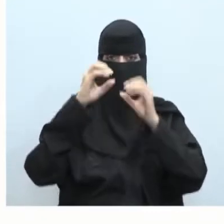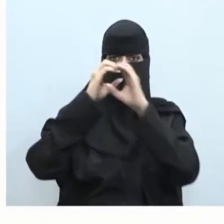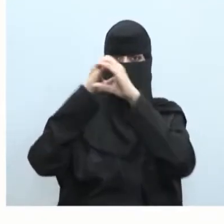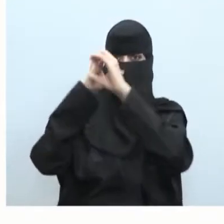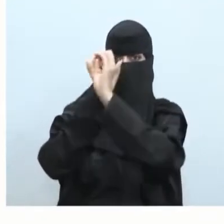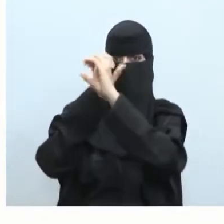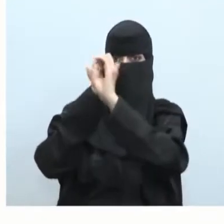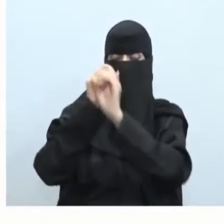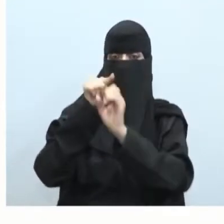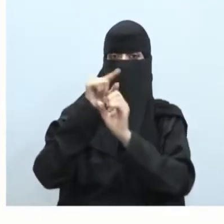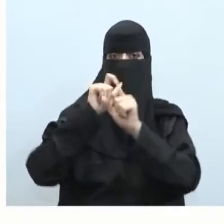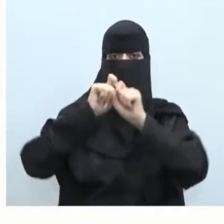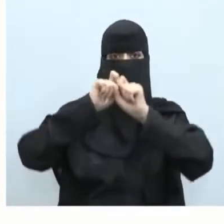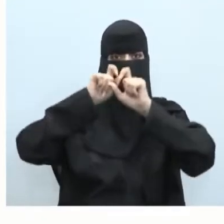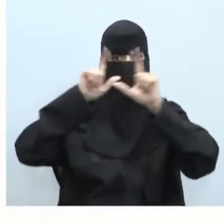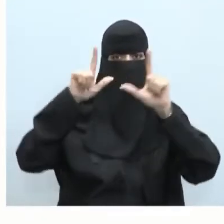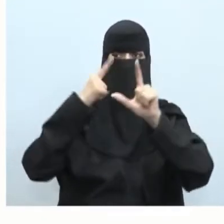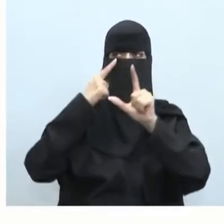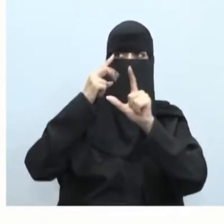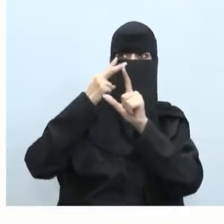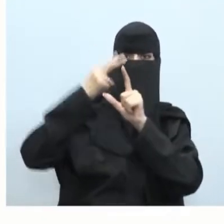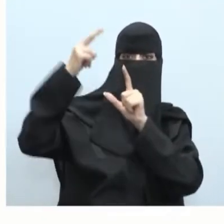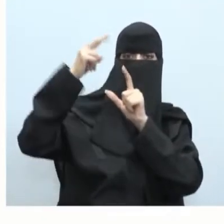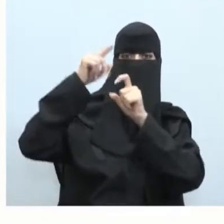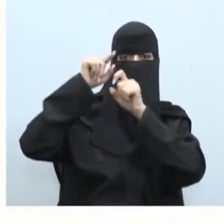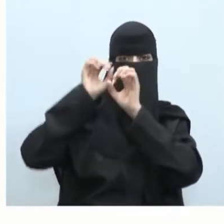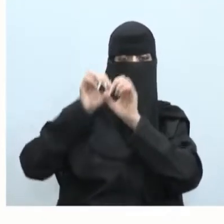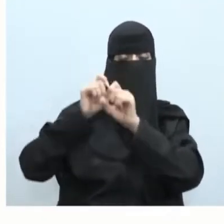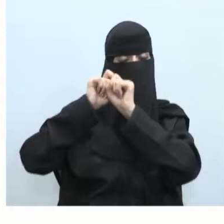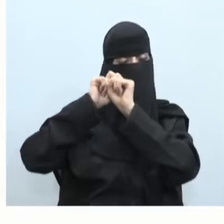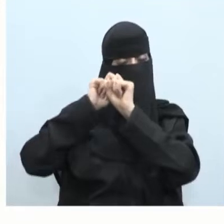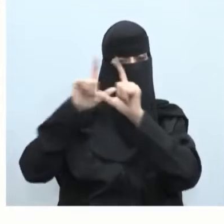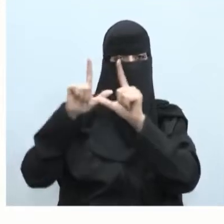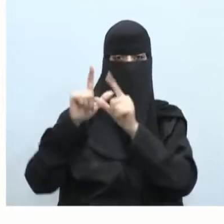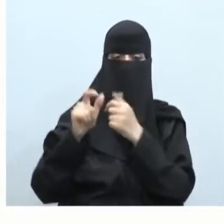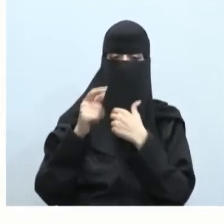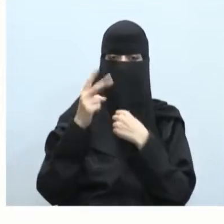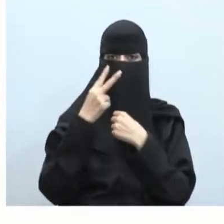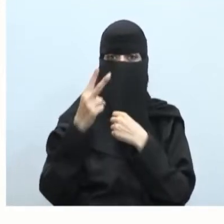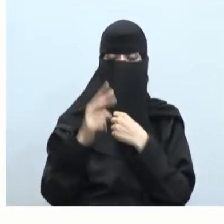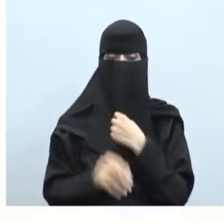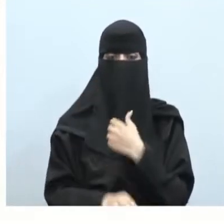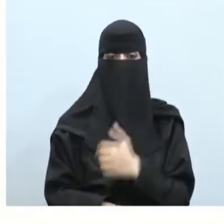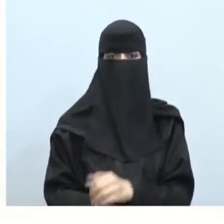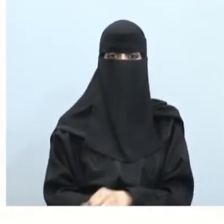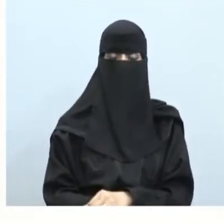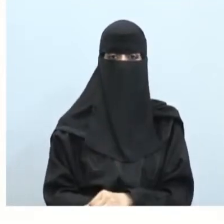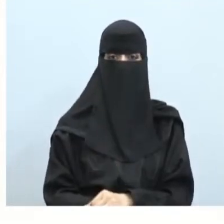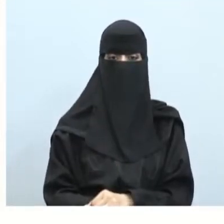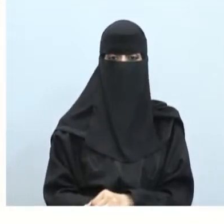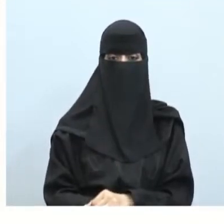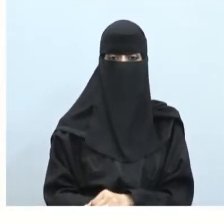التلسكوب نشاهدها عن طريق أبناء وبنات الطلاب التلسكوب